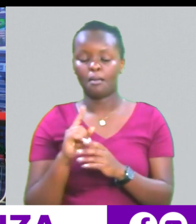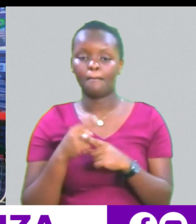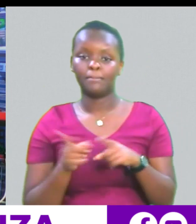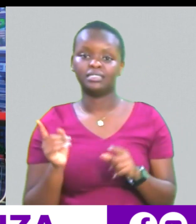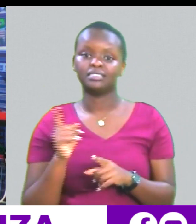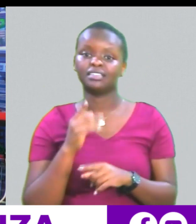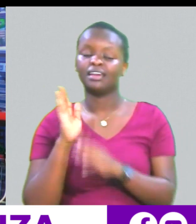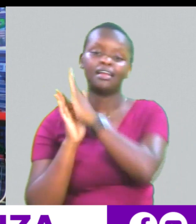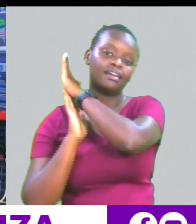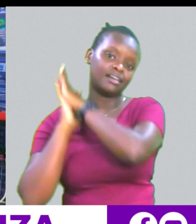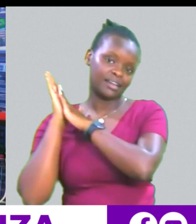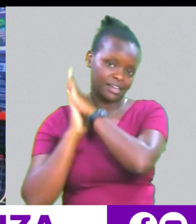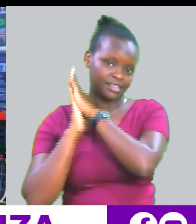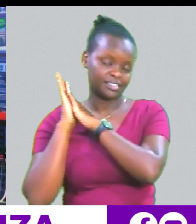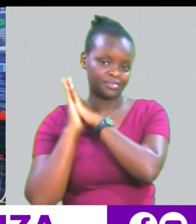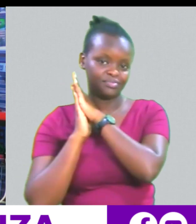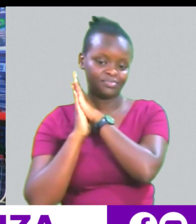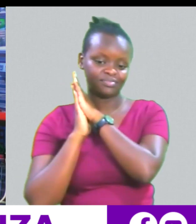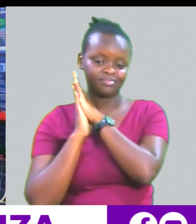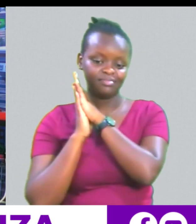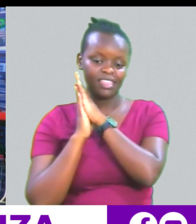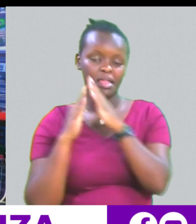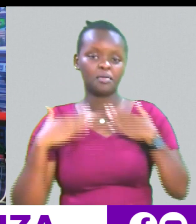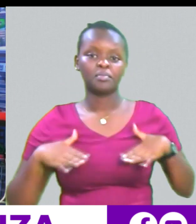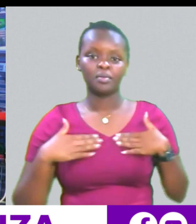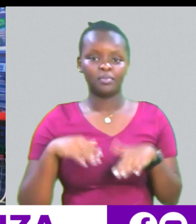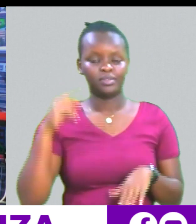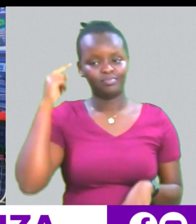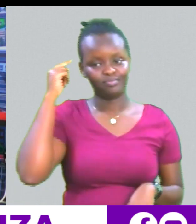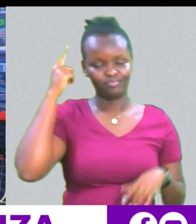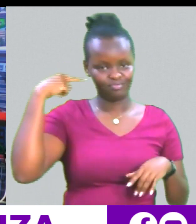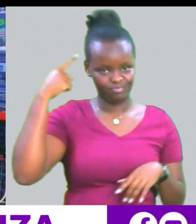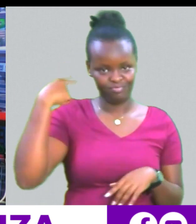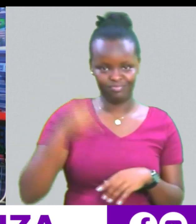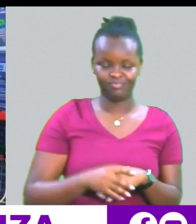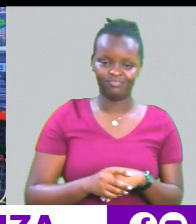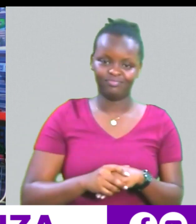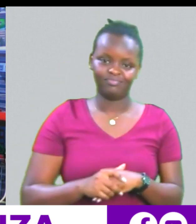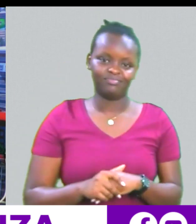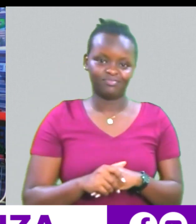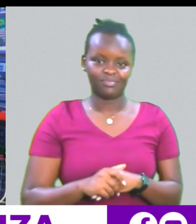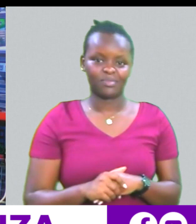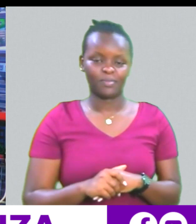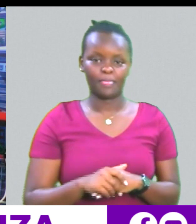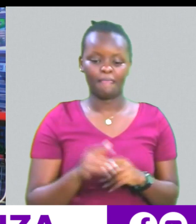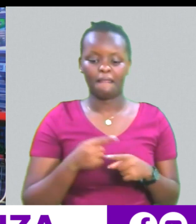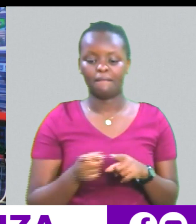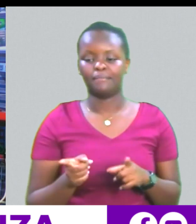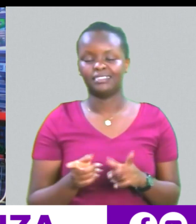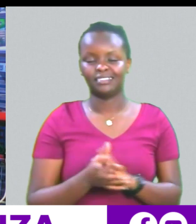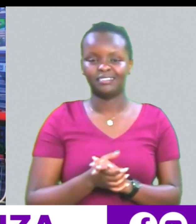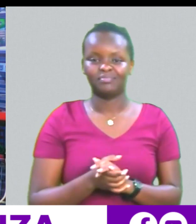wana mchua muzuri na wana mchua muzuri mchua muzuri but me nani